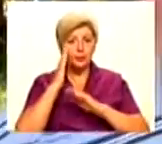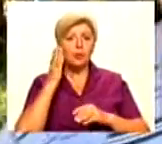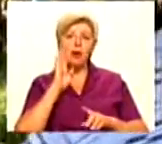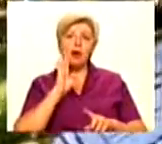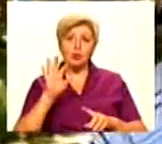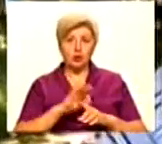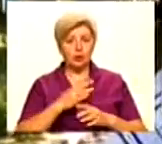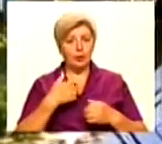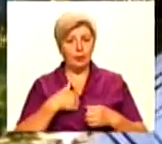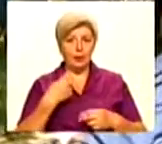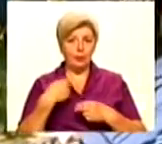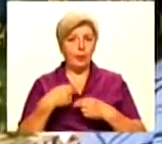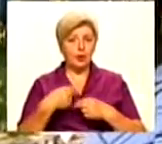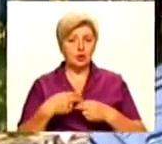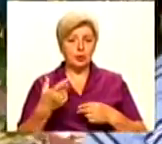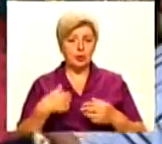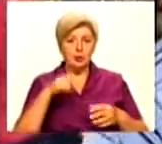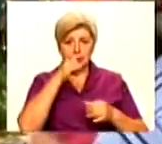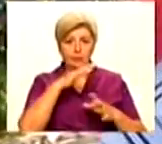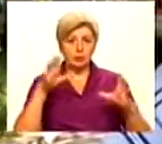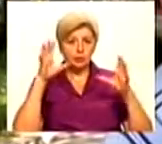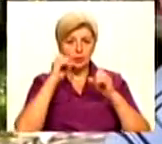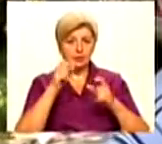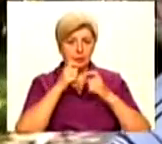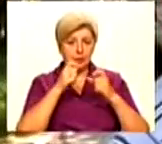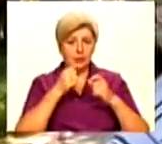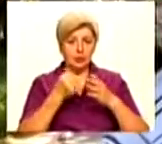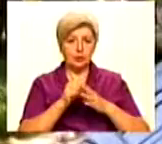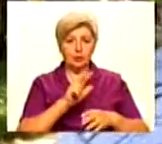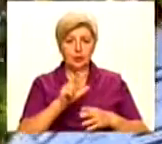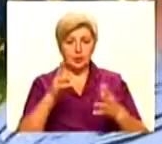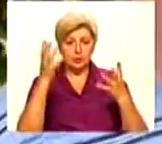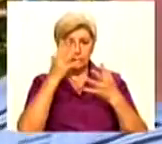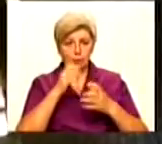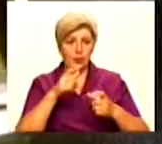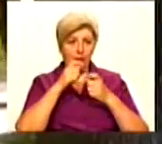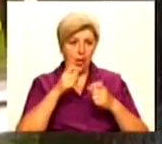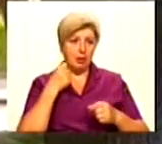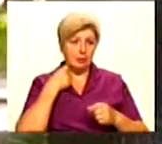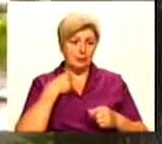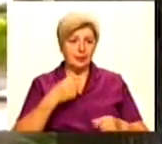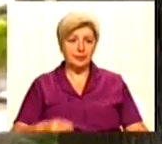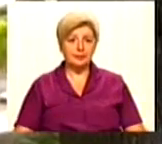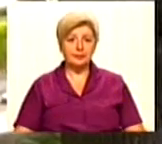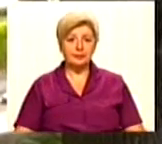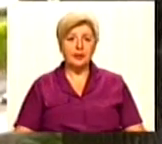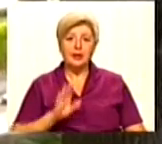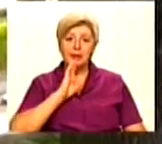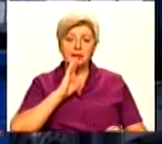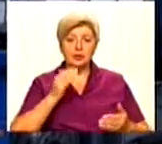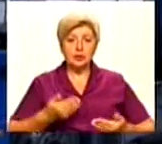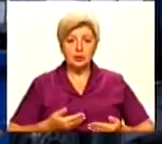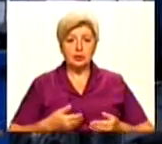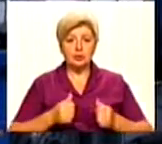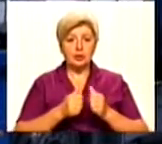жінка каже, що не можу заснути, бо до третєї ночі був галас. Анна мешкає у будинку поряд з кіосками